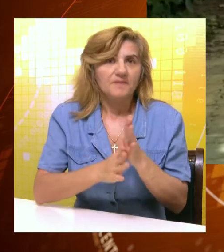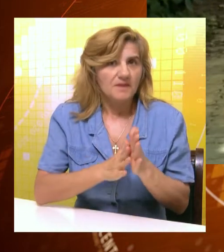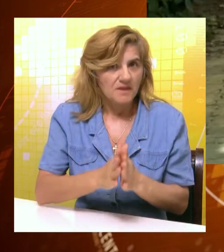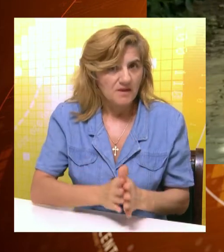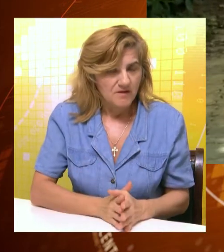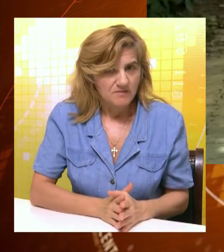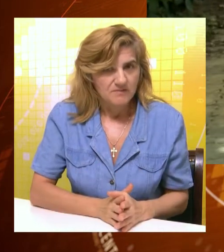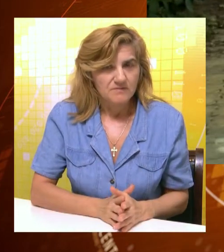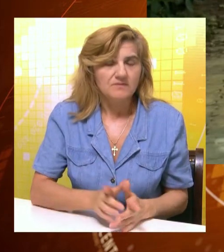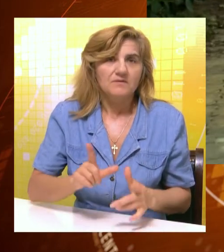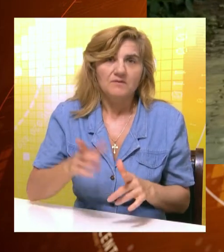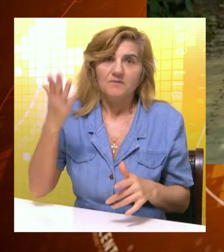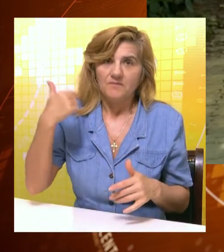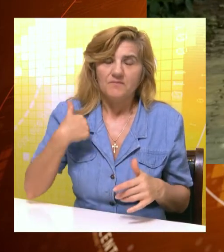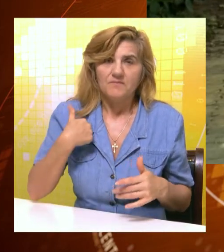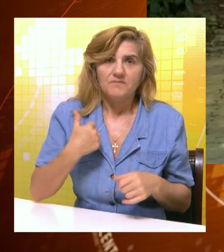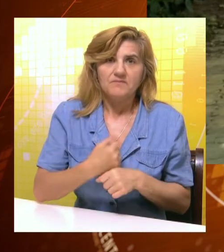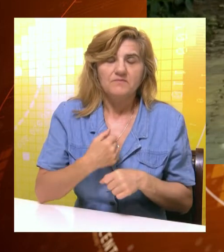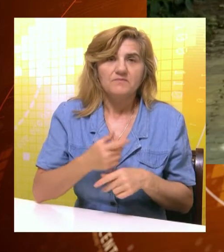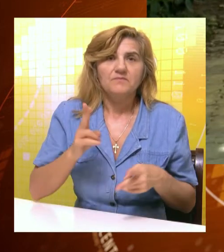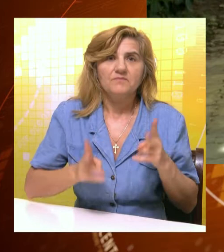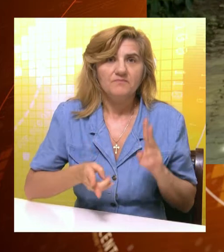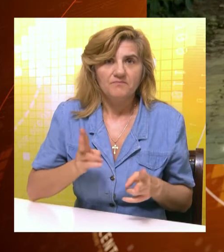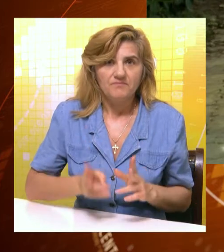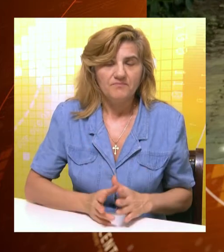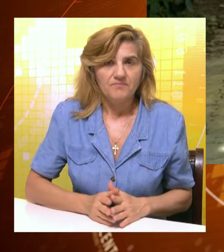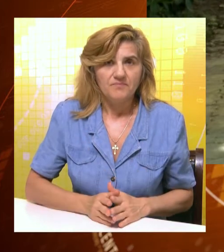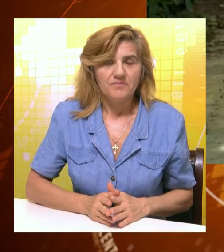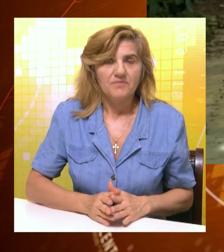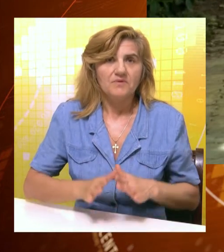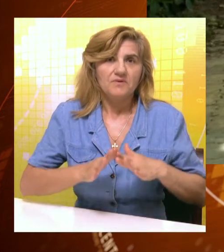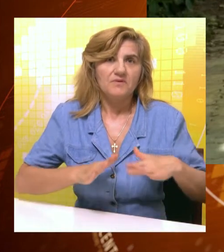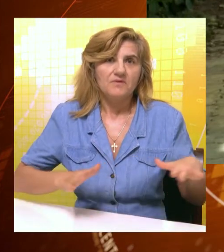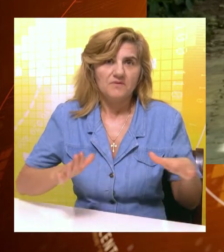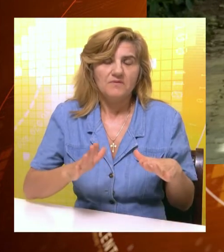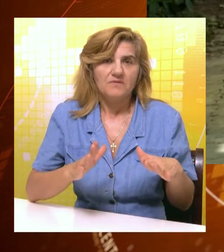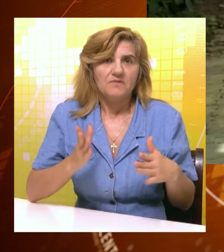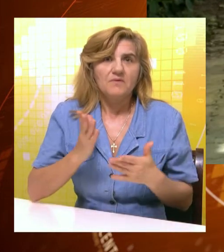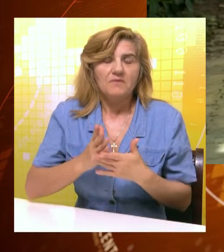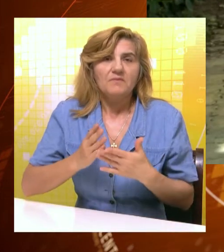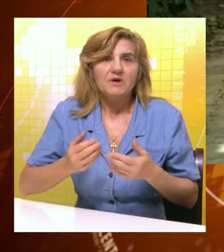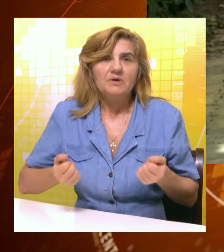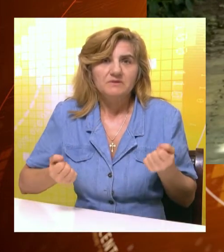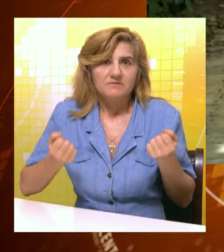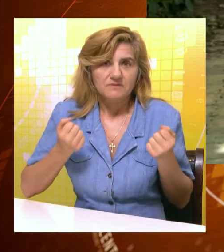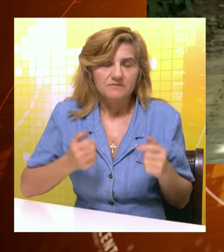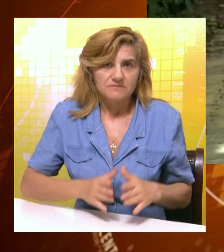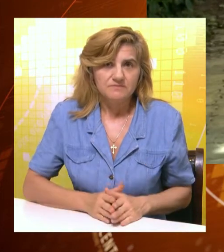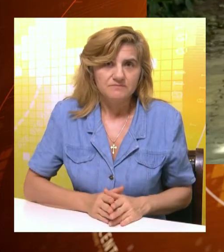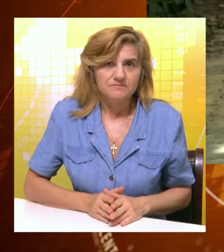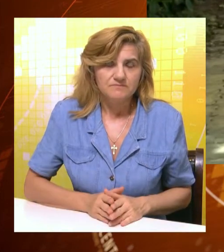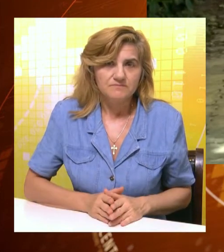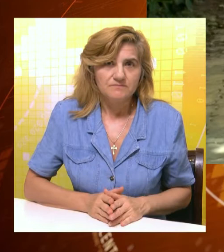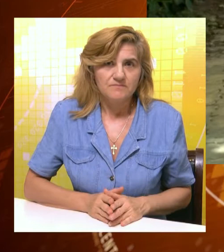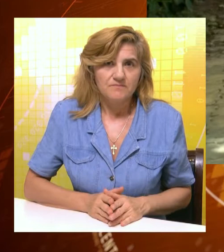mladima, prosvetni radnik sam. I ovdje mi je bilo sa mojom generacijom malo teše. Nisam mogla nekako